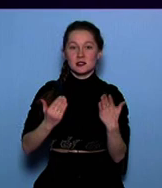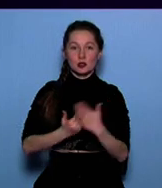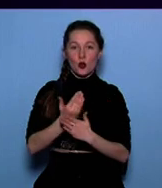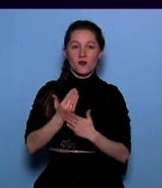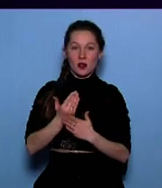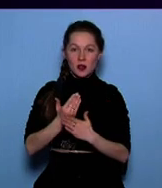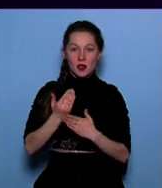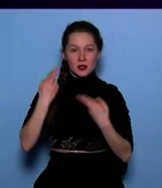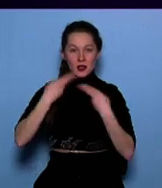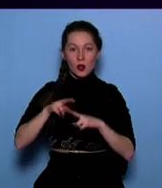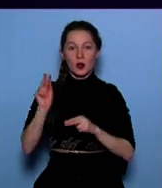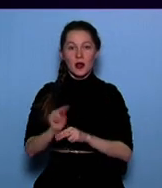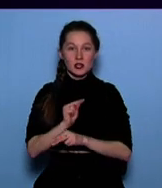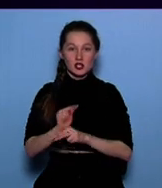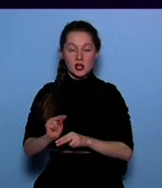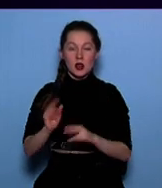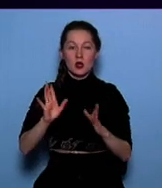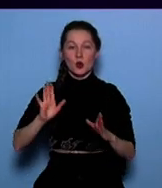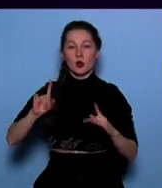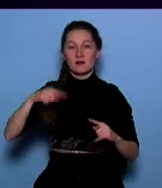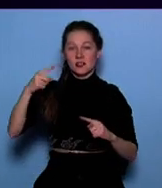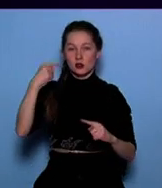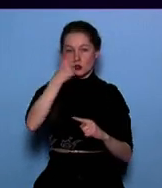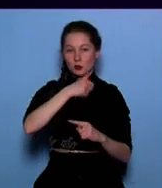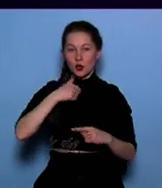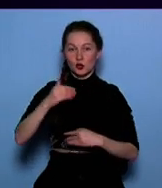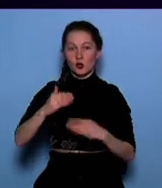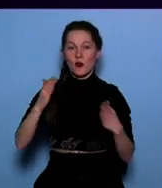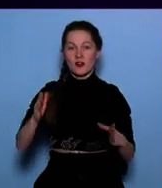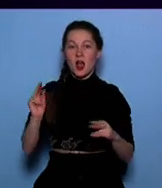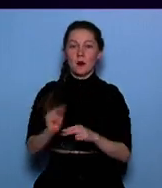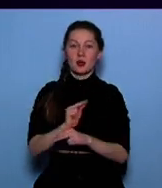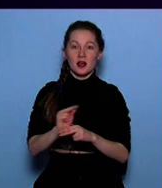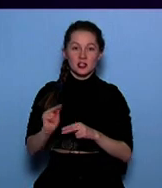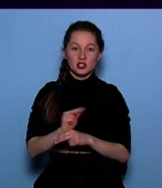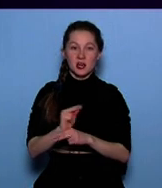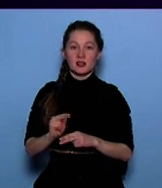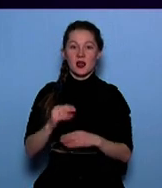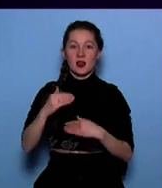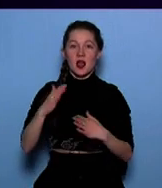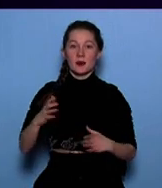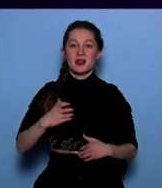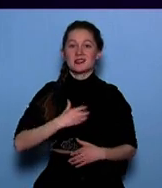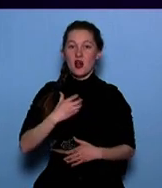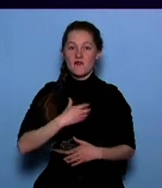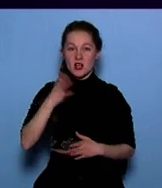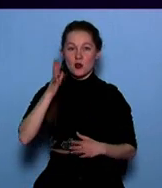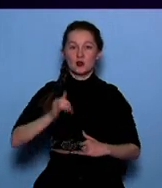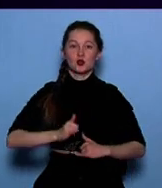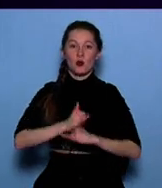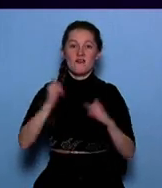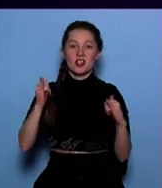лечения. Только в следующем году в рамках фонда обязательного медицинского страхования в 10 раз будет увеличено количество